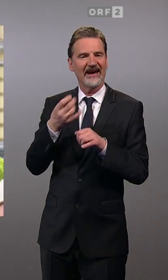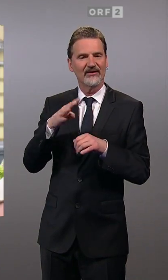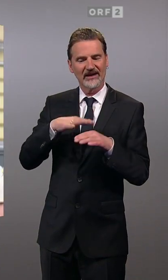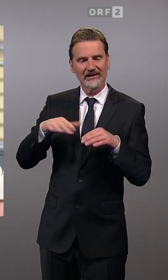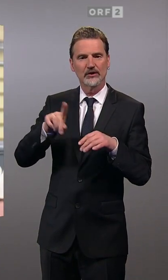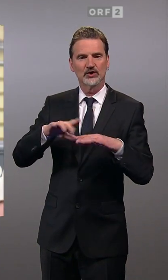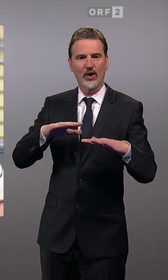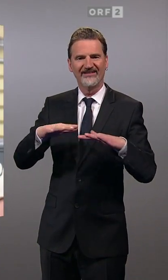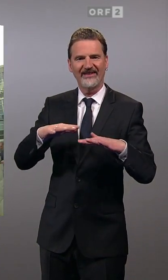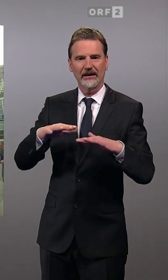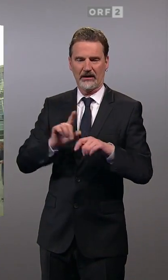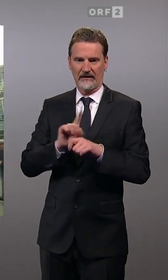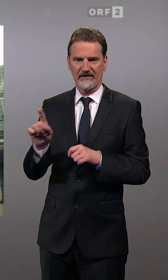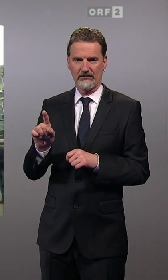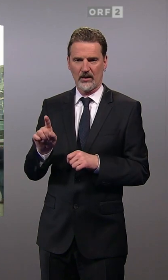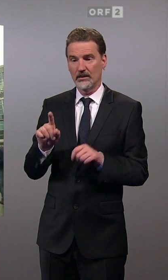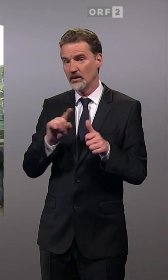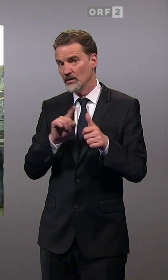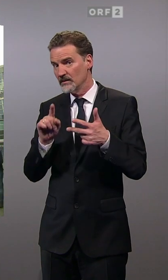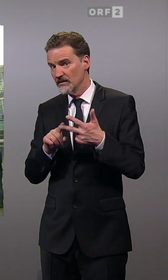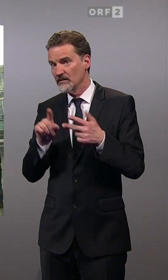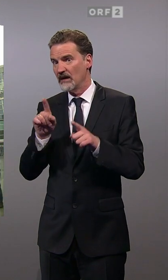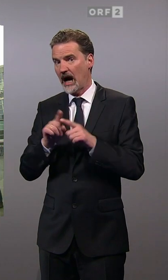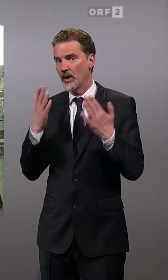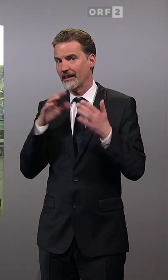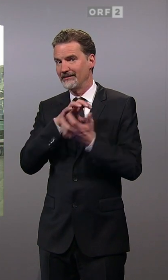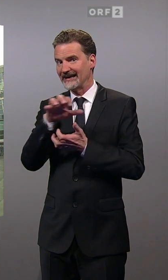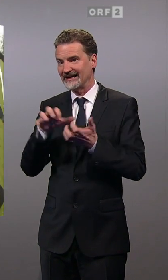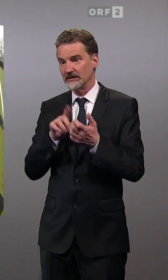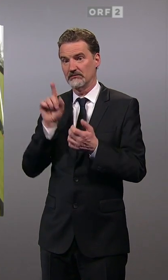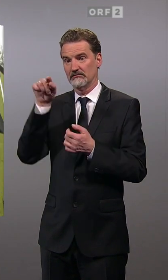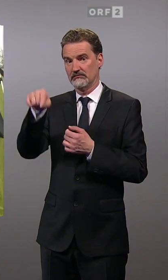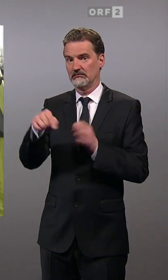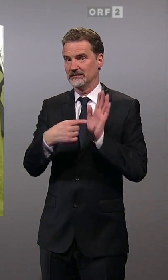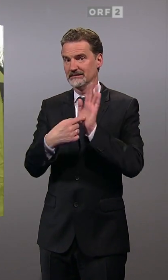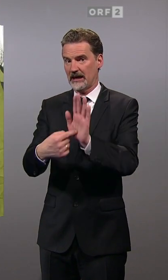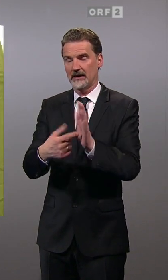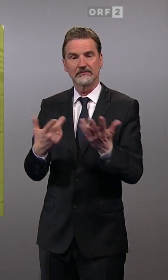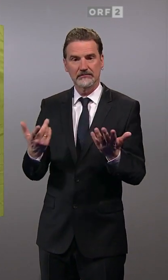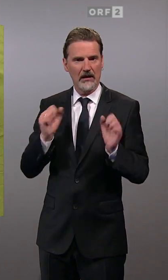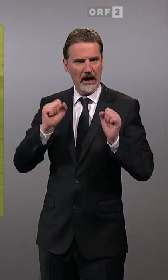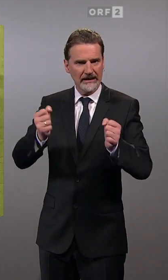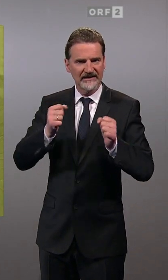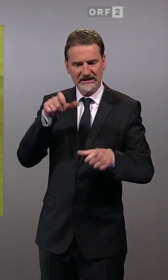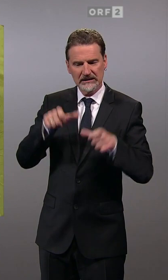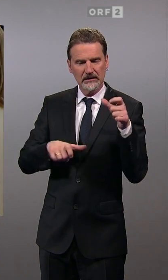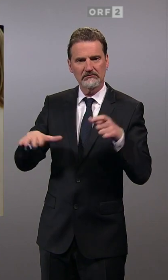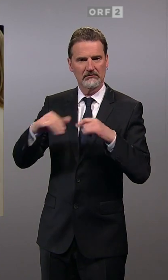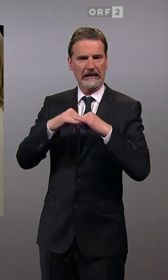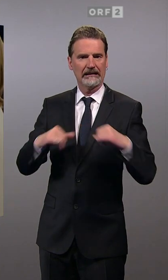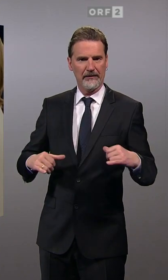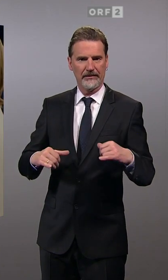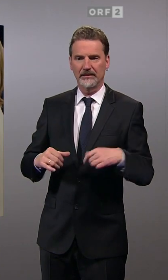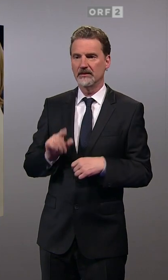noch jemand macht im Wahlkampf auf die Klimakrise aufmerksam. Vor dem Landhaus kampieren in der letzten Woche Aktivistinnen und Aktivisten. Da